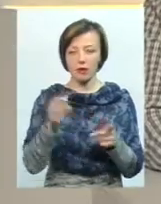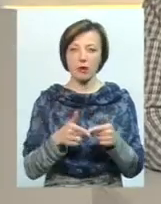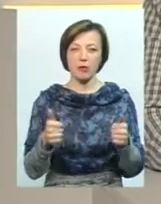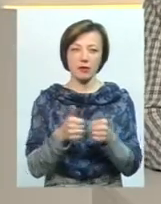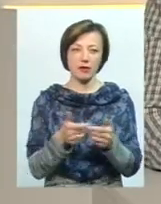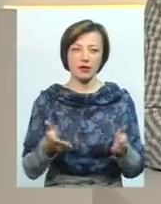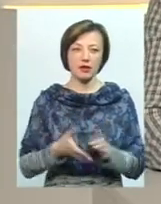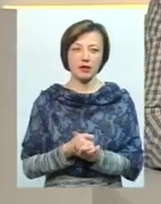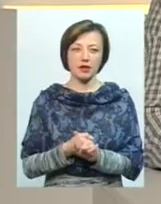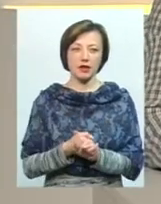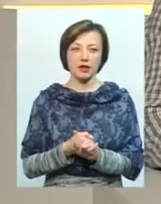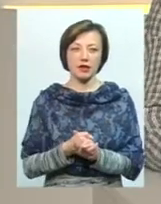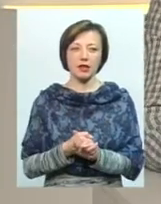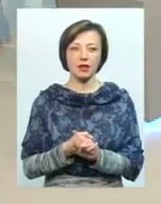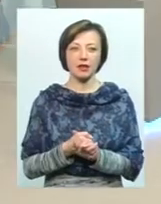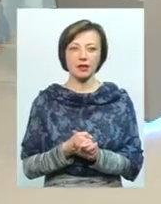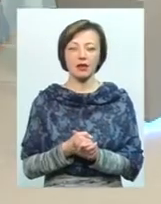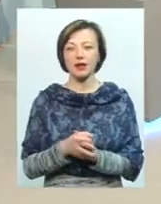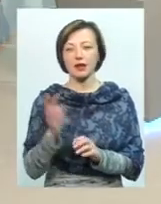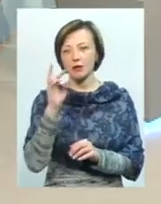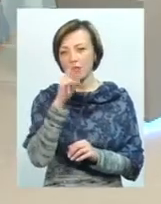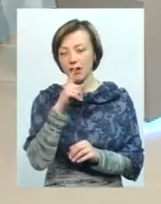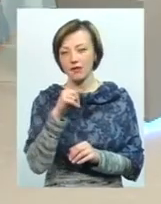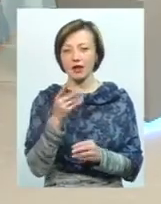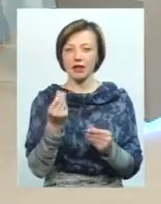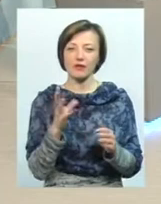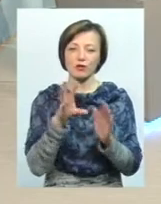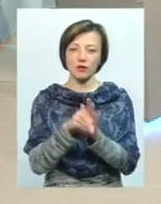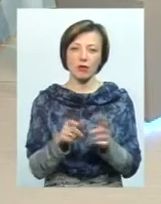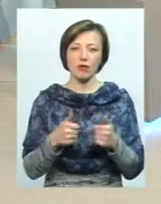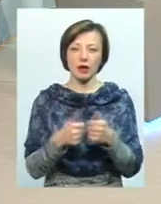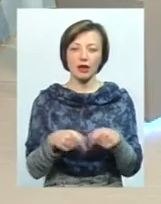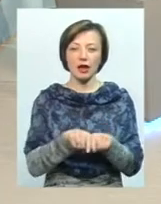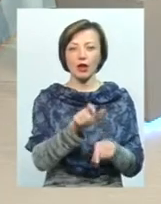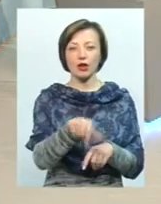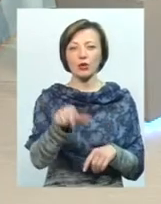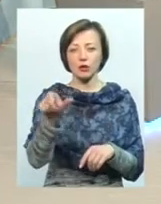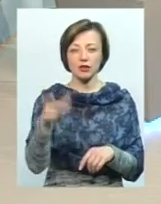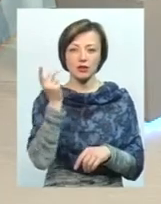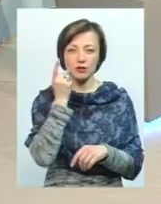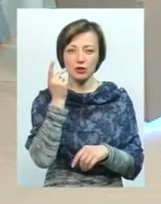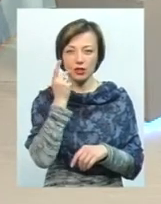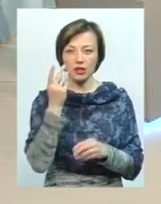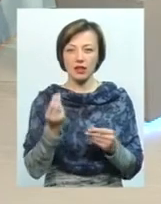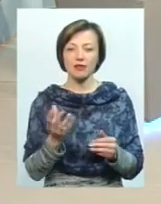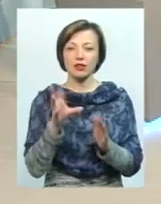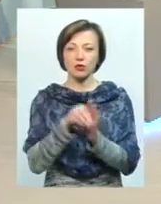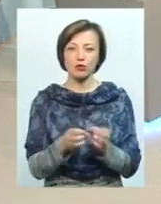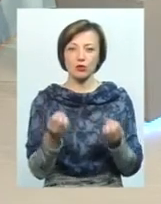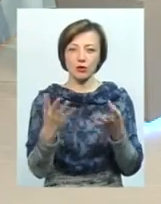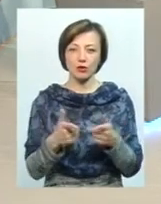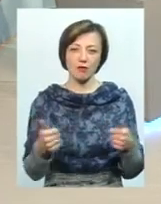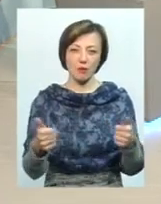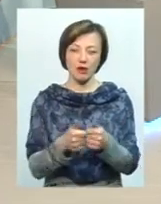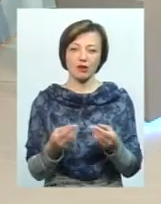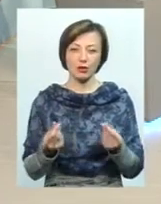обрав неправильну партію або неправильно обрав партію? Неправильно інвестував в партію, тому що такі люди, вони зазвичай інвестують просто в партії.